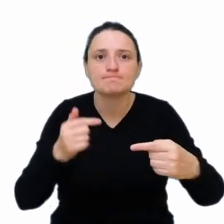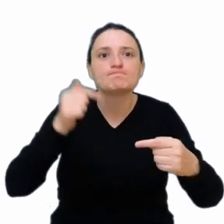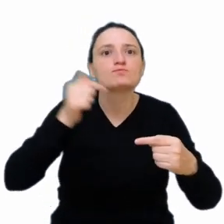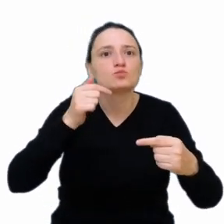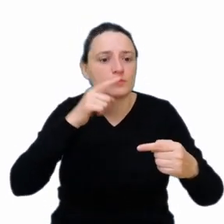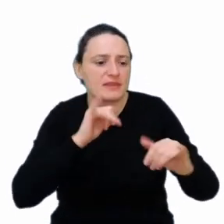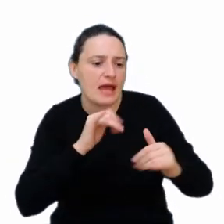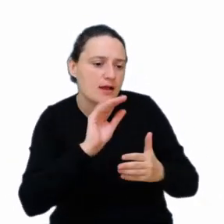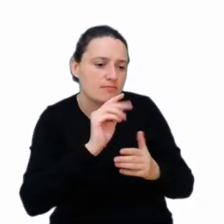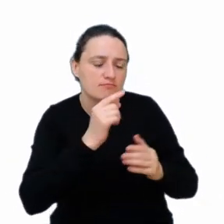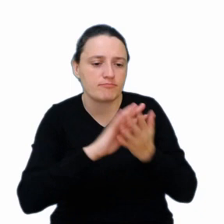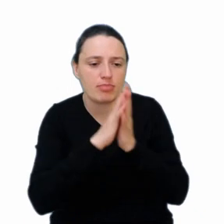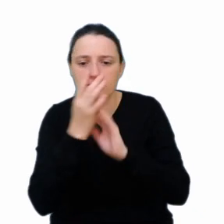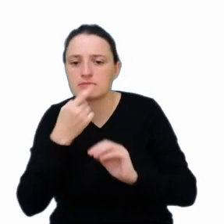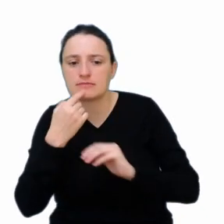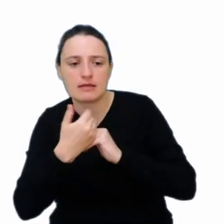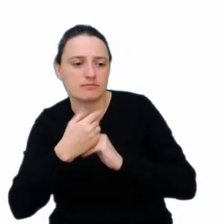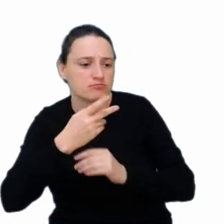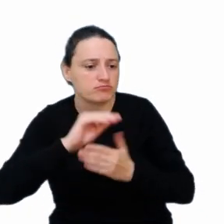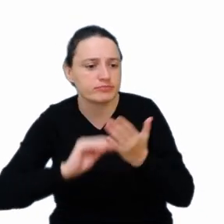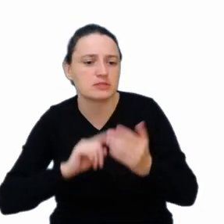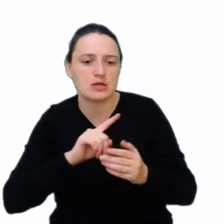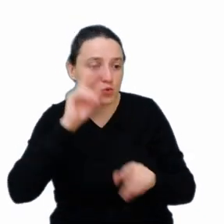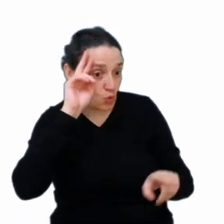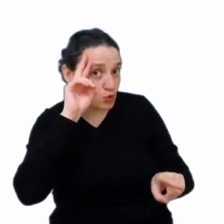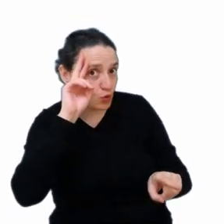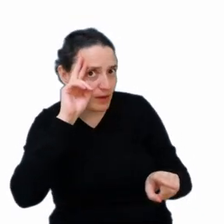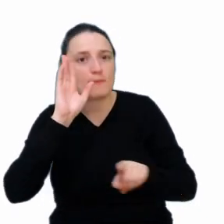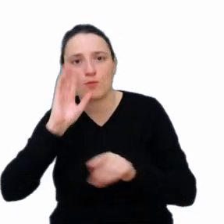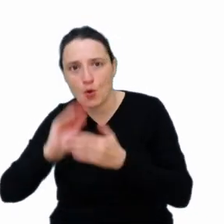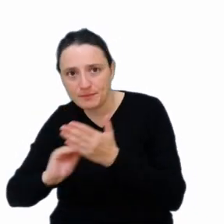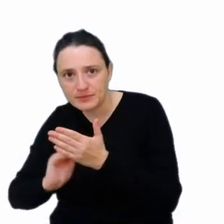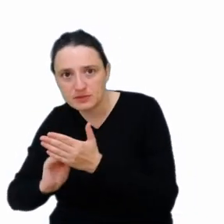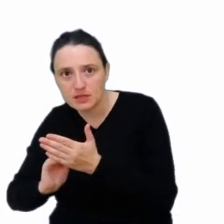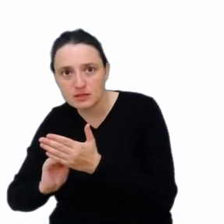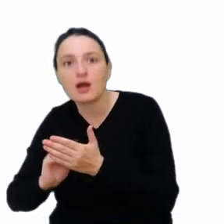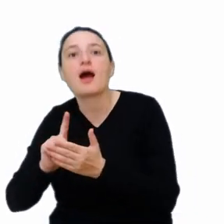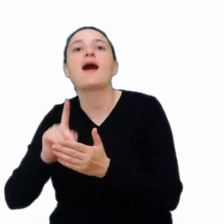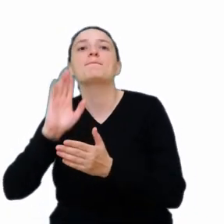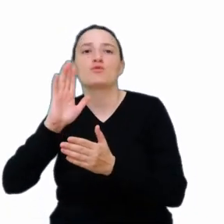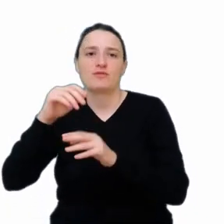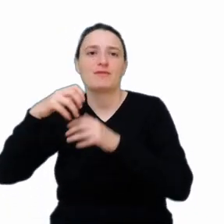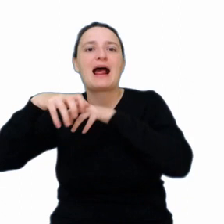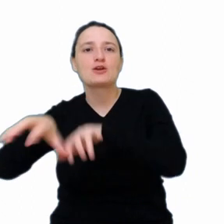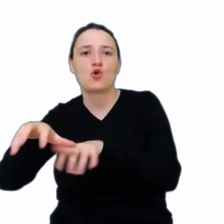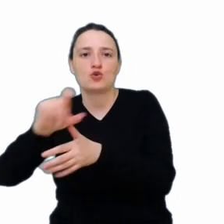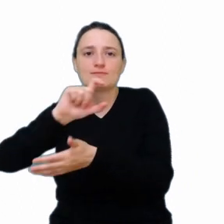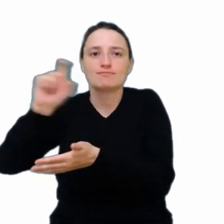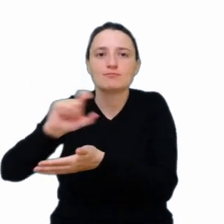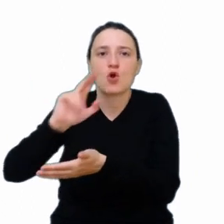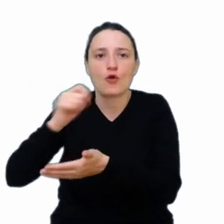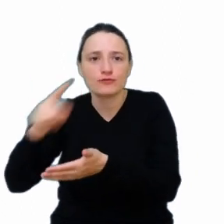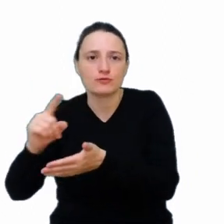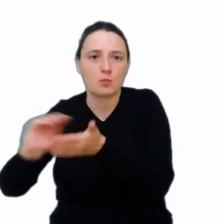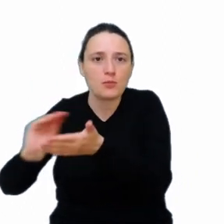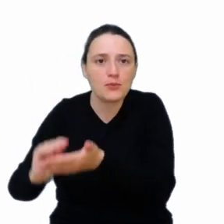opisywać, uczymy się zrozumieć ten proces i w związku z tym napisać taki algorytm, który niezależnie od tego, co to jest za proces,